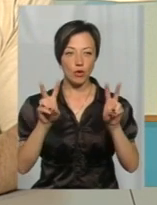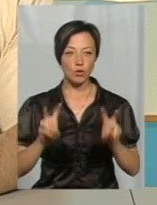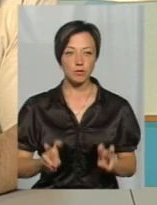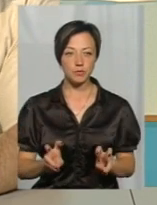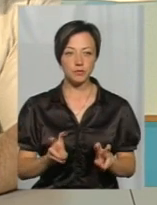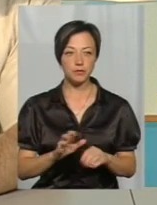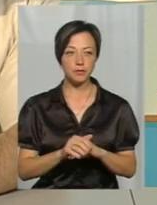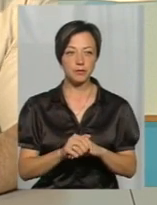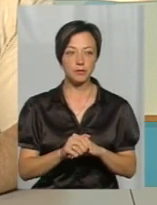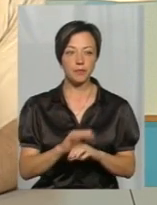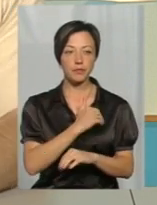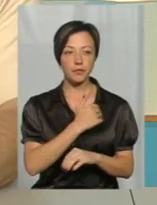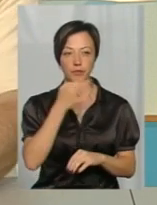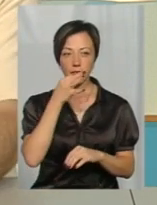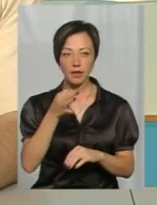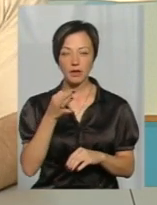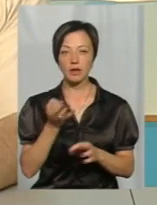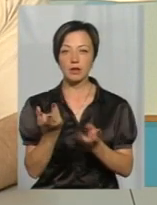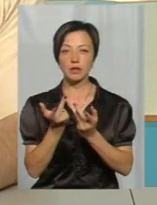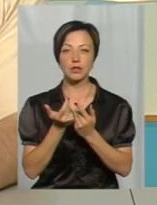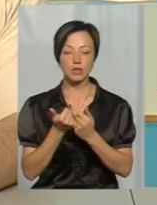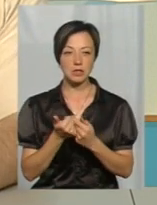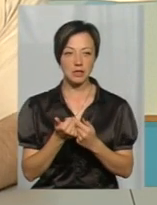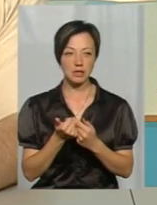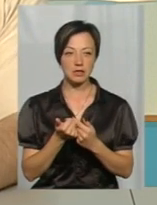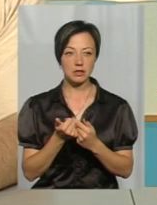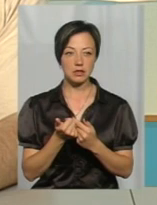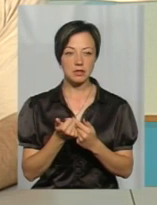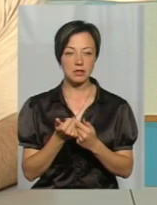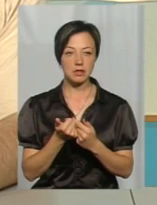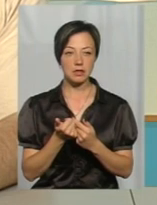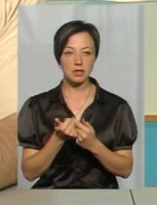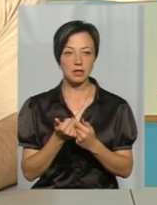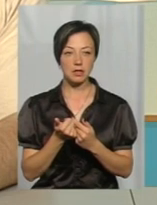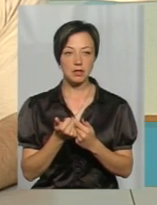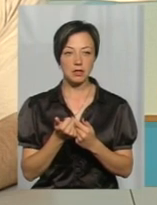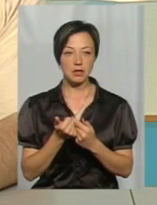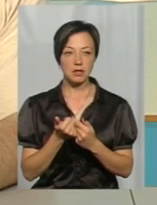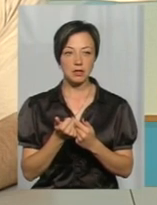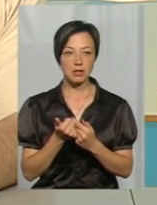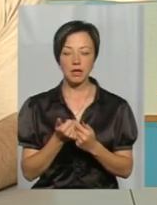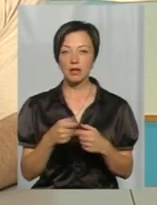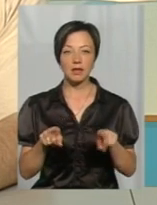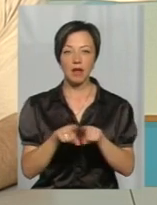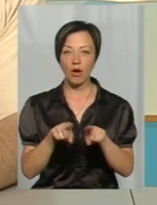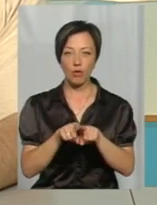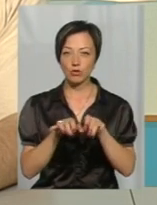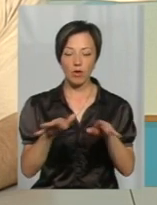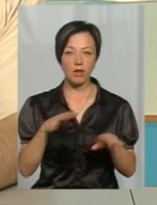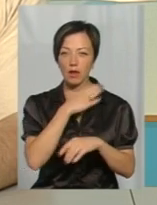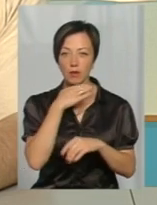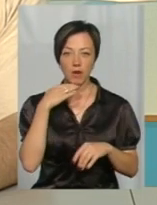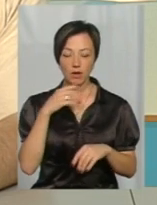Хочу сказати, що чисельність фітофага в області невеликий. За